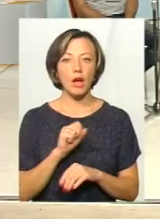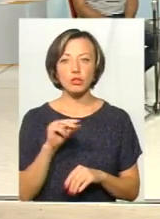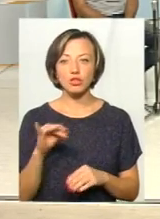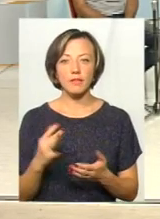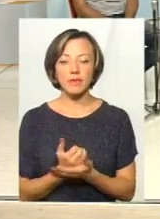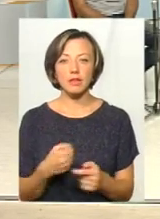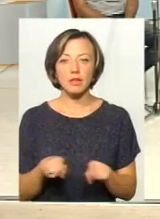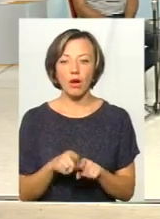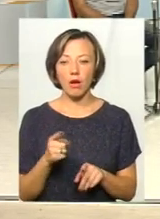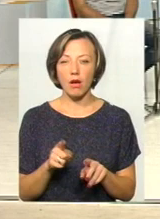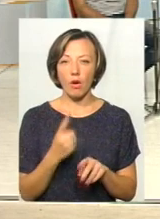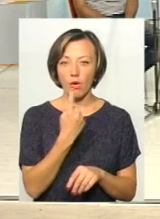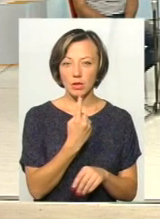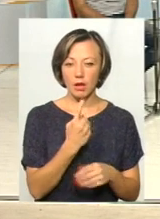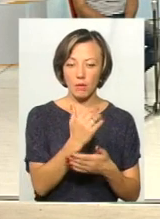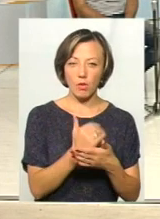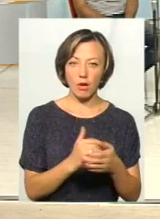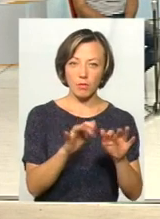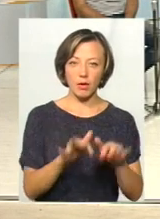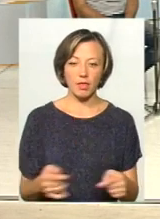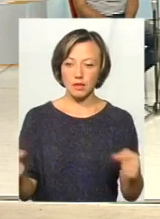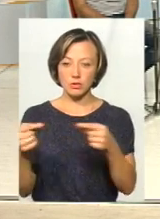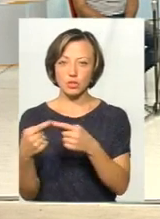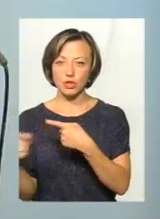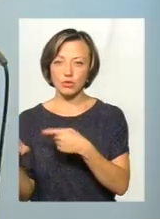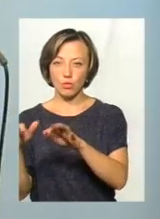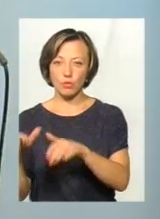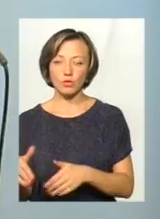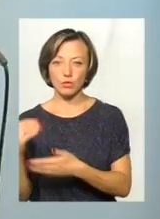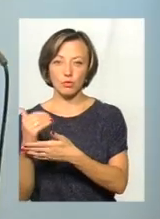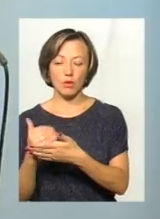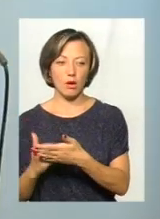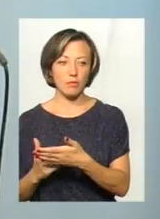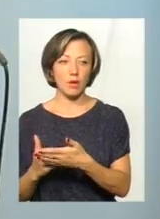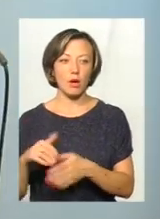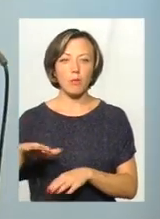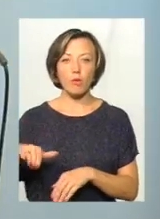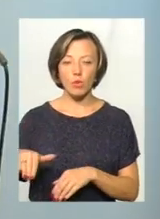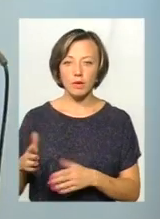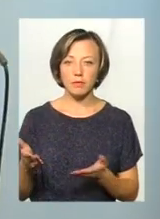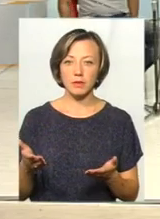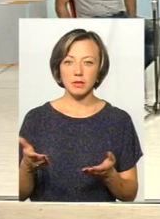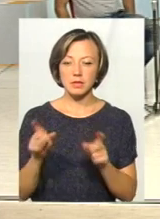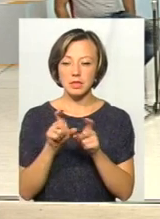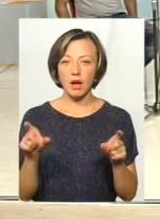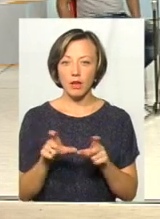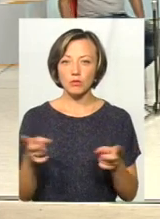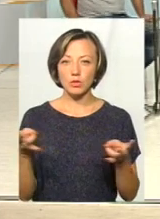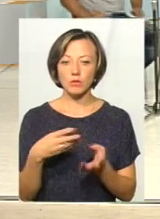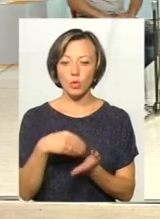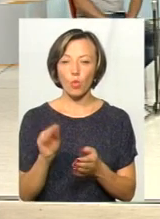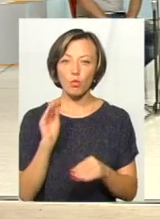вийде так, що одна комп'ютерна програма не синхронізується з іншою комп'ютерною програмою, потім закладу потрібно